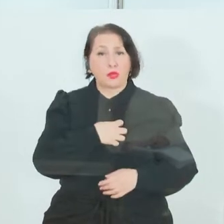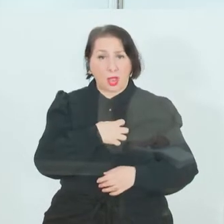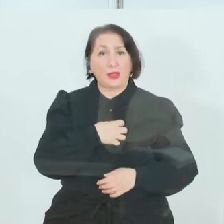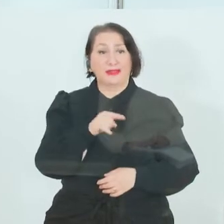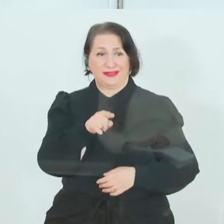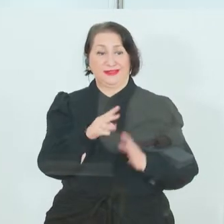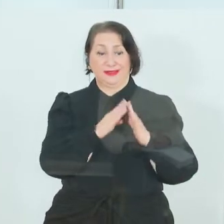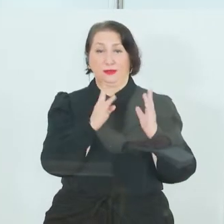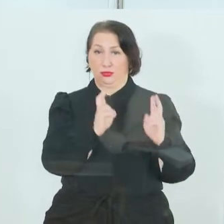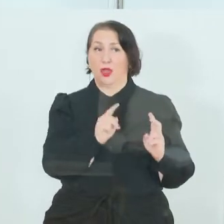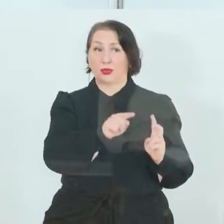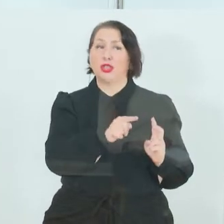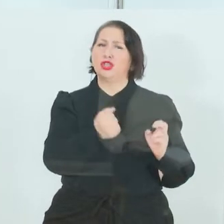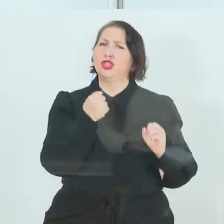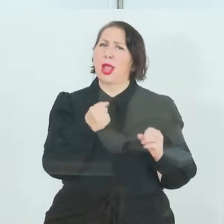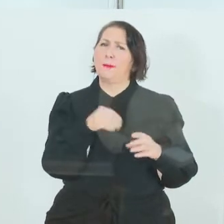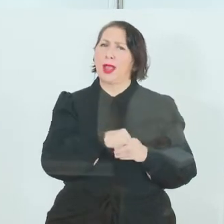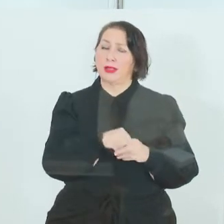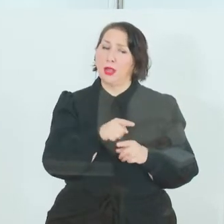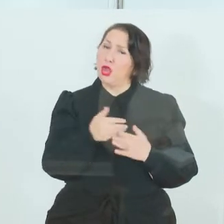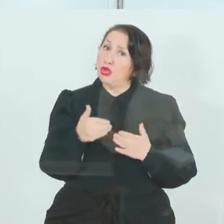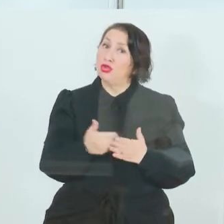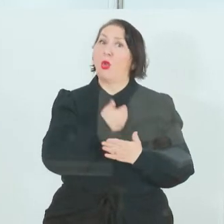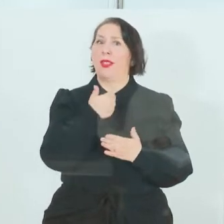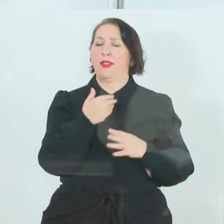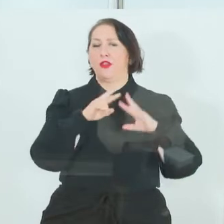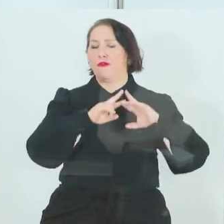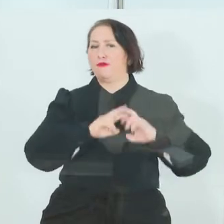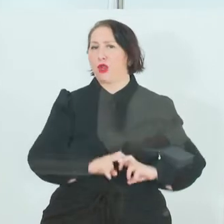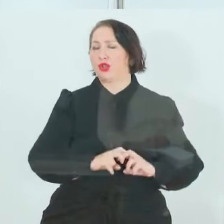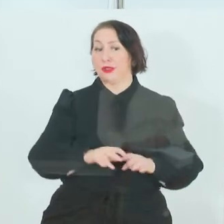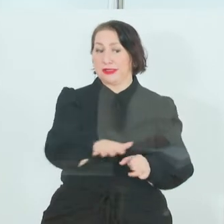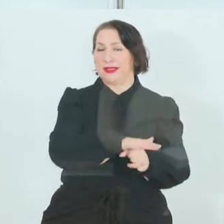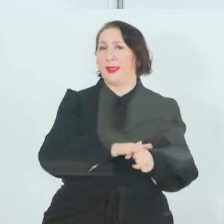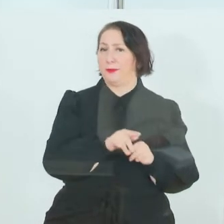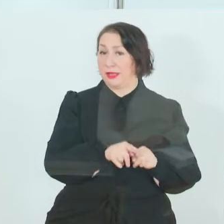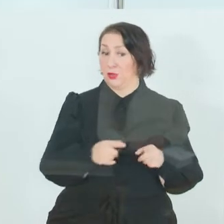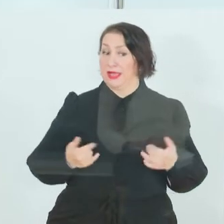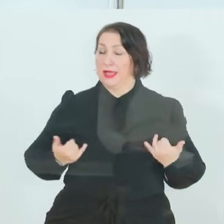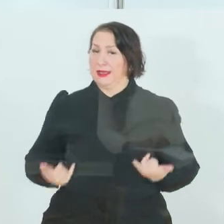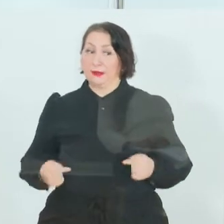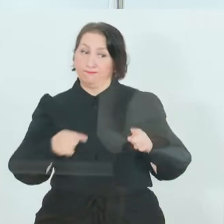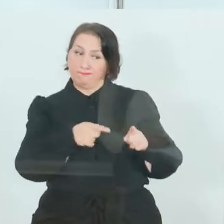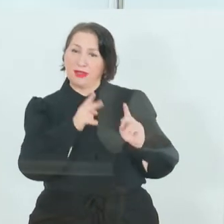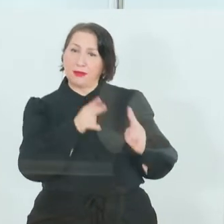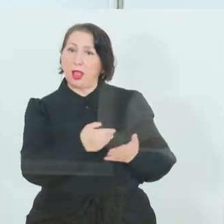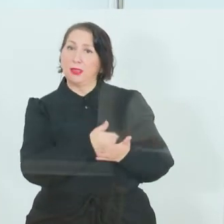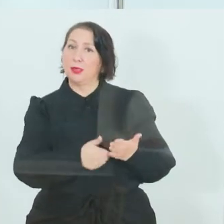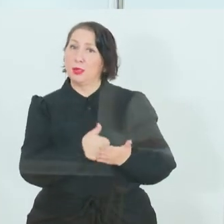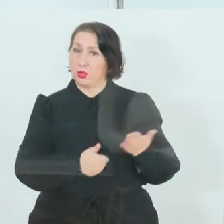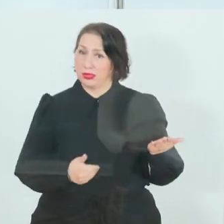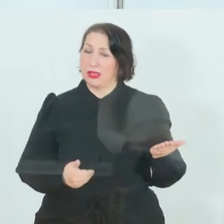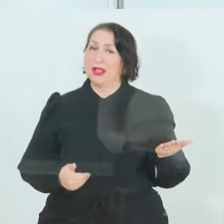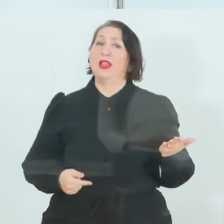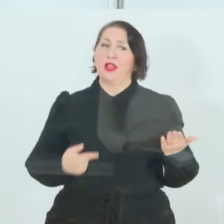starken Beitrag leistet in einem ganz neuen Forschungsgebiet und von dem wir jetzt auch einen Nutzen haben werden, ganz konkret,